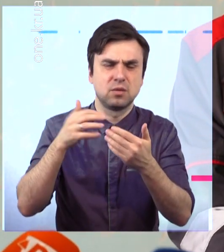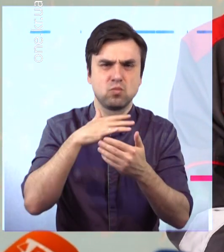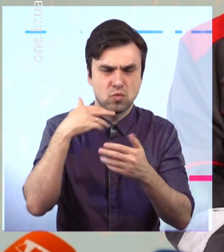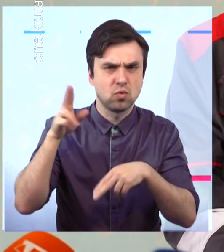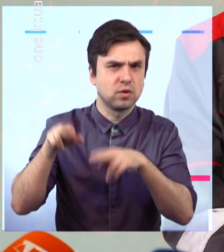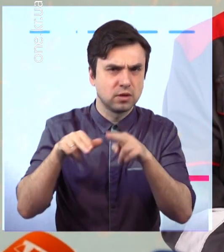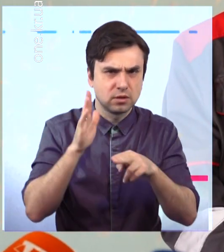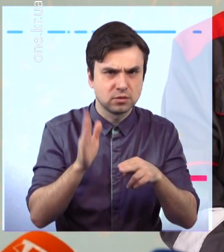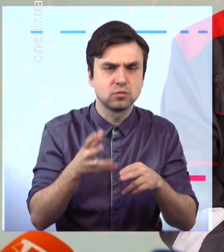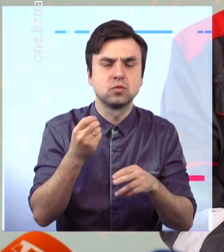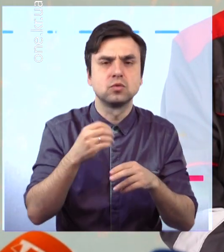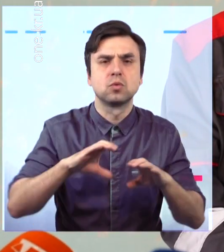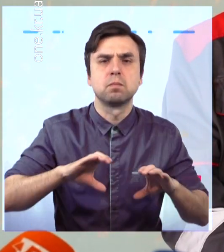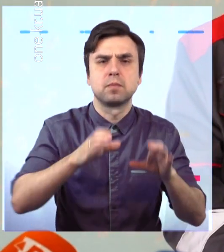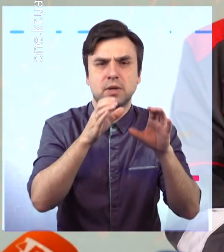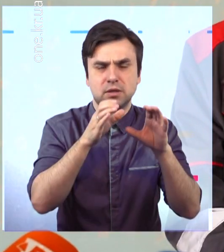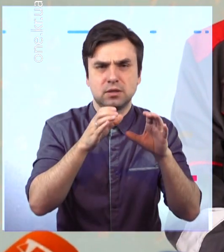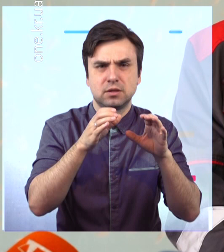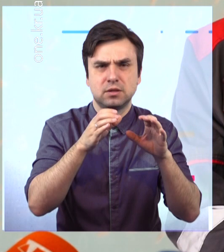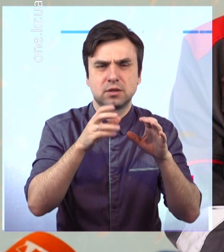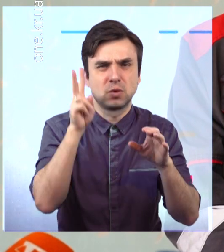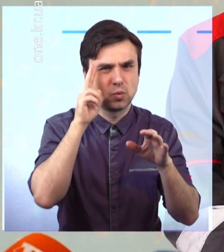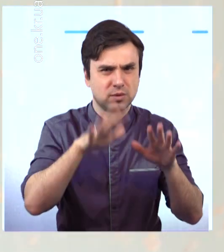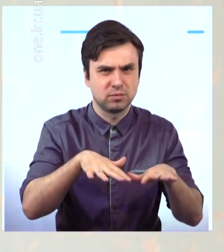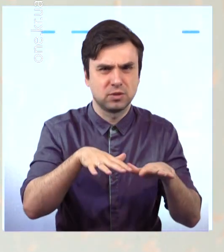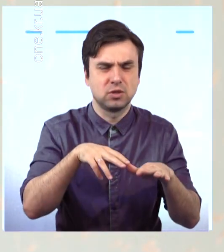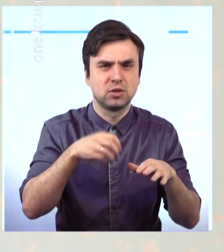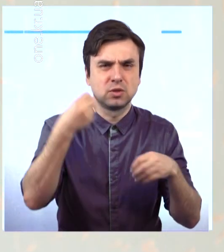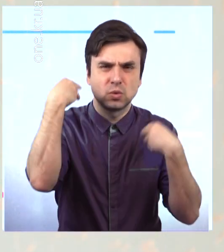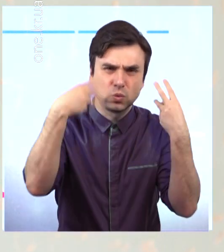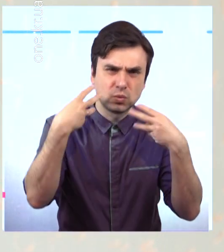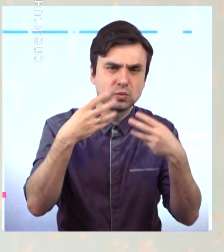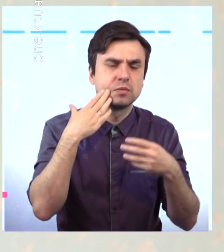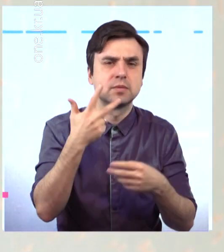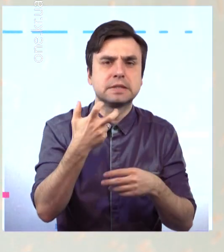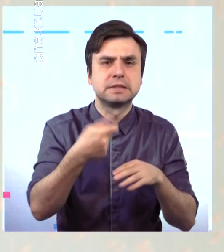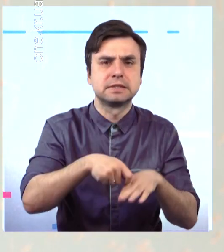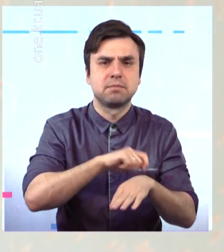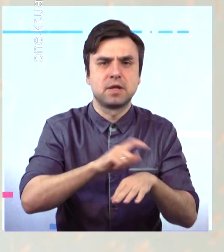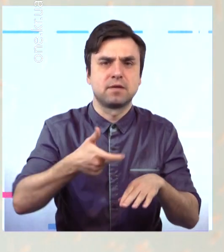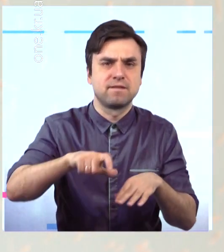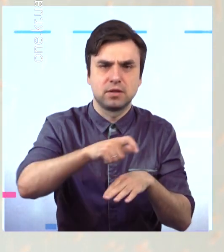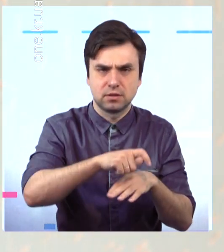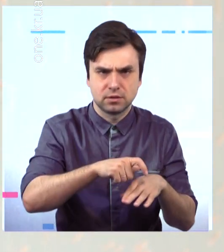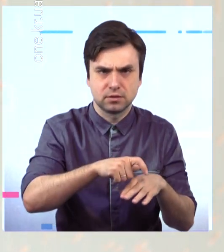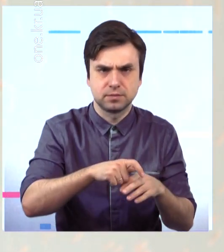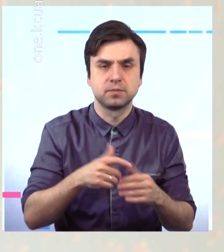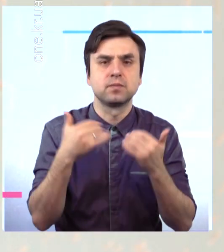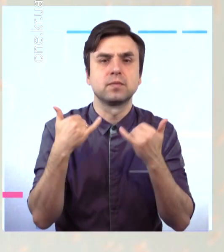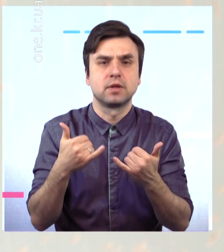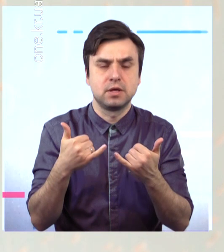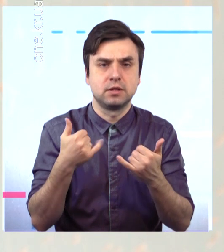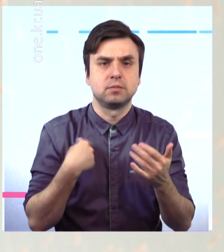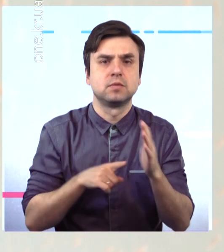буде плітка душевих, там около 300 квадратів. На даний момент ми зараз поделали штробу під